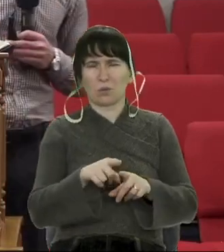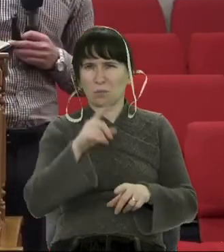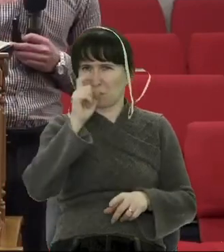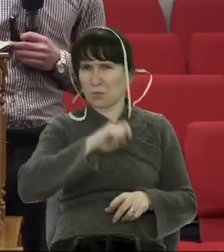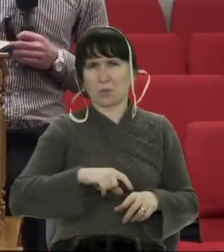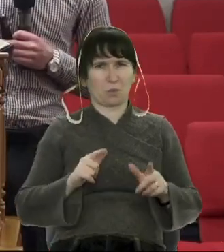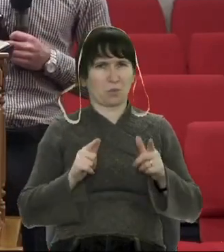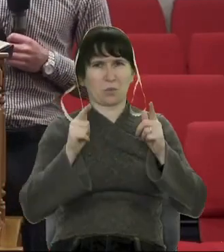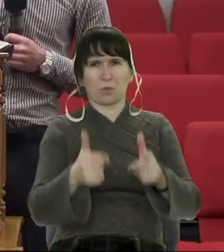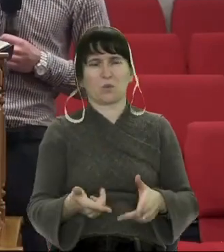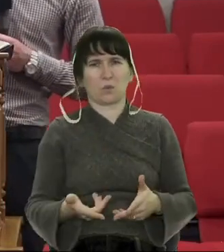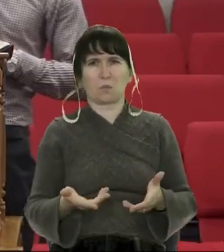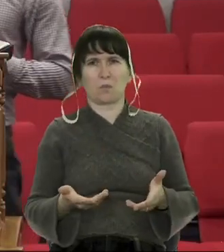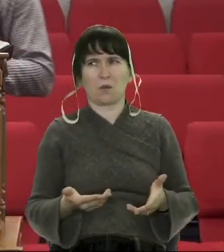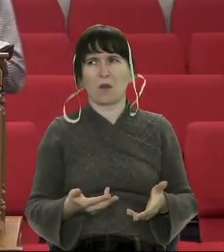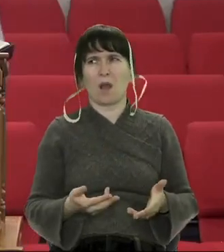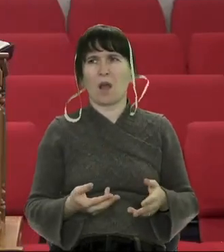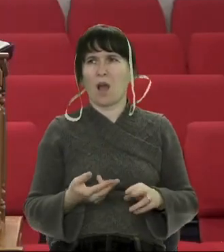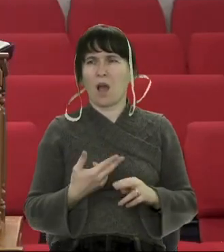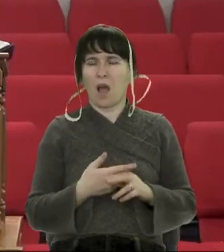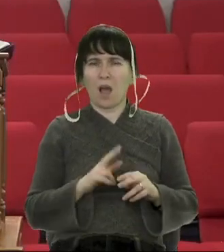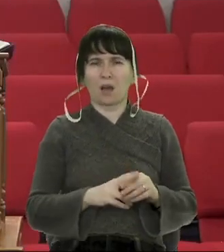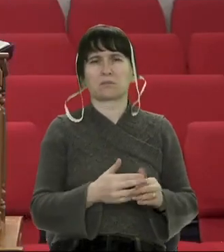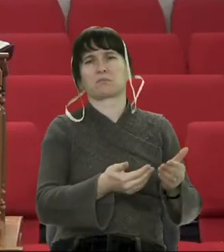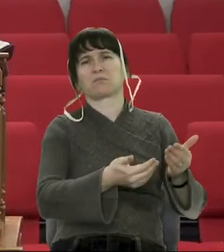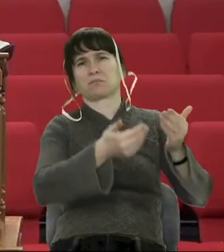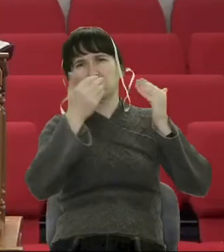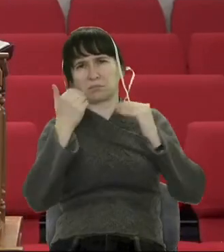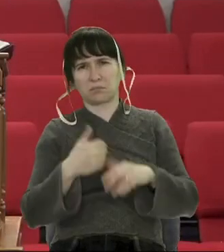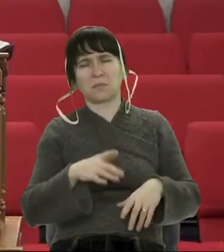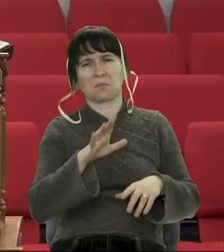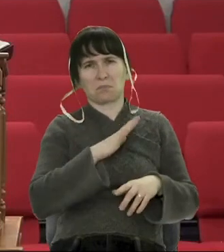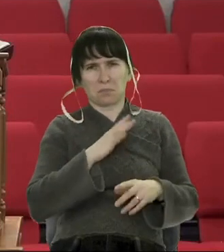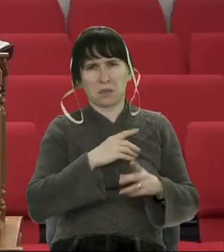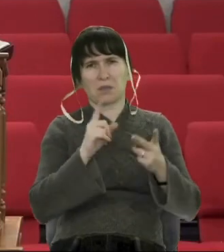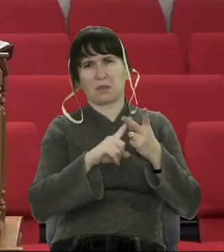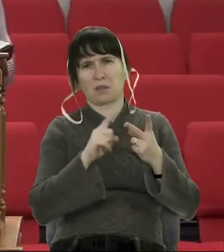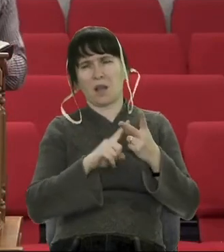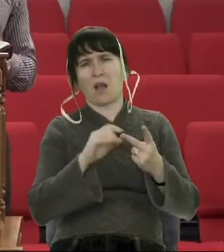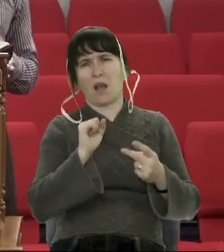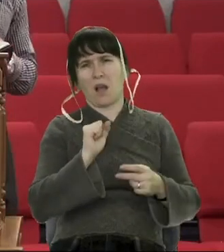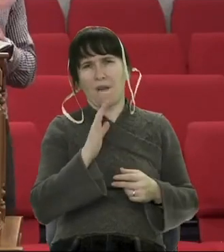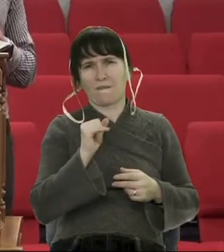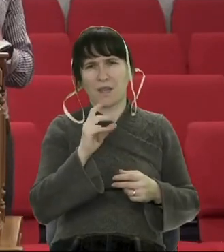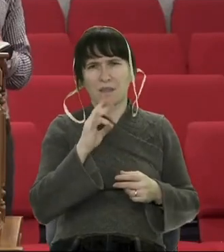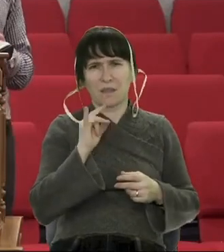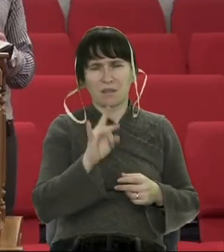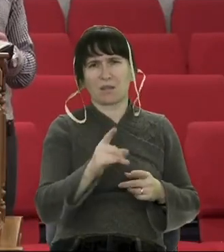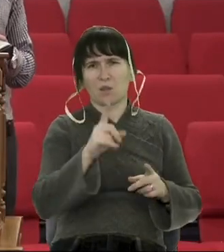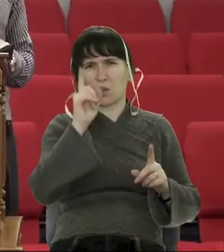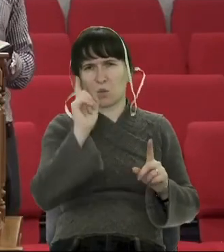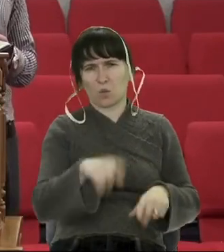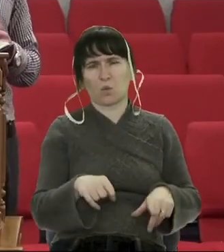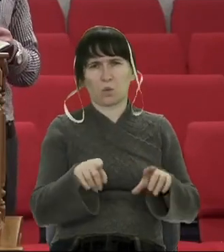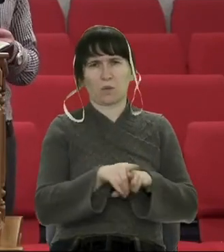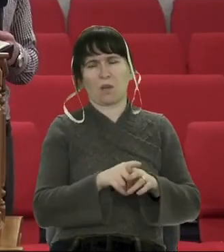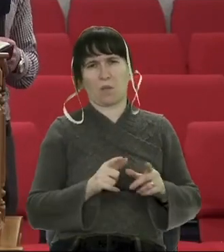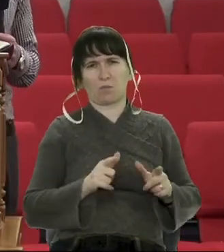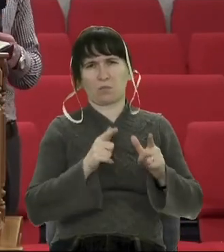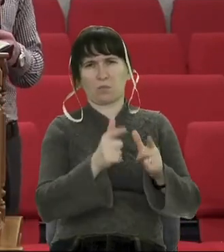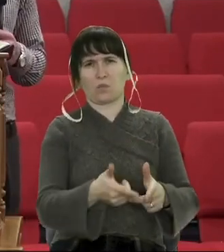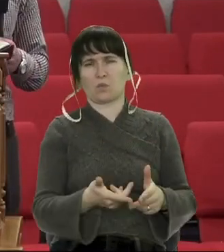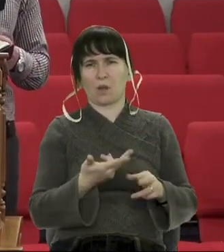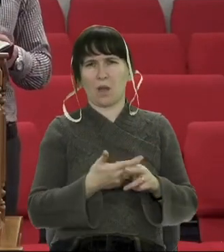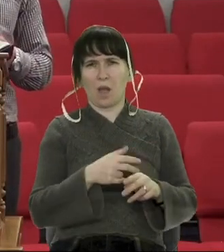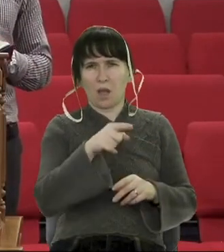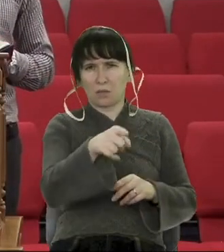ще до цього багато-багато років він так само вчинив за Авнером. Здається, генерал, знову ж таки, з протилежного боку прийшов до Давида в